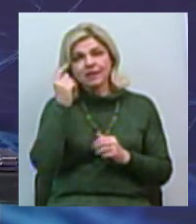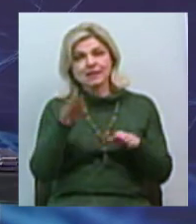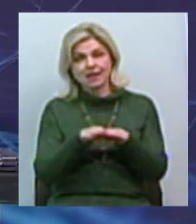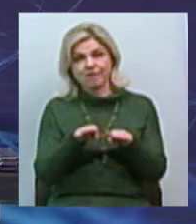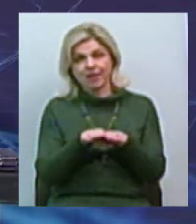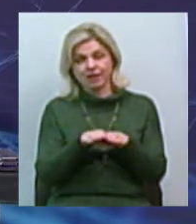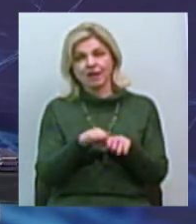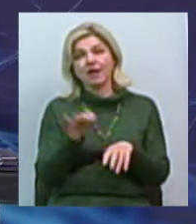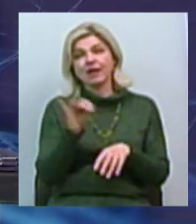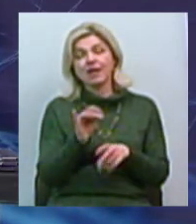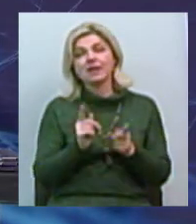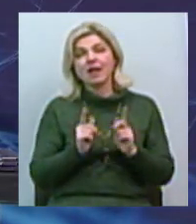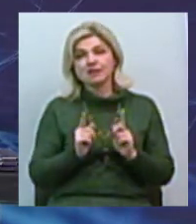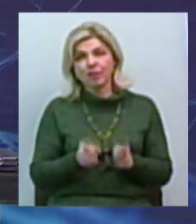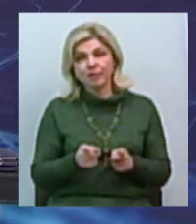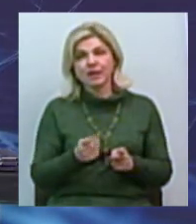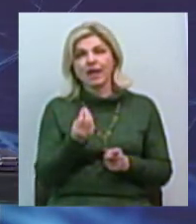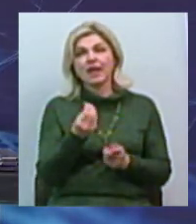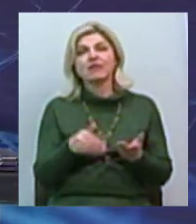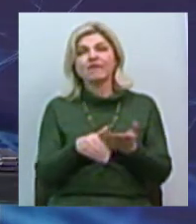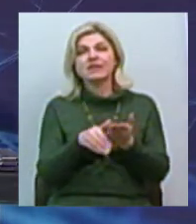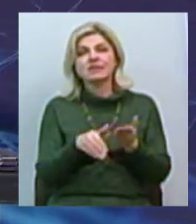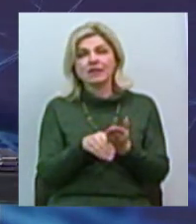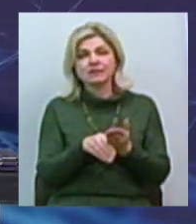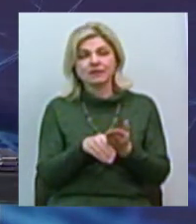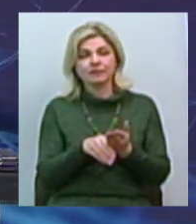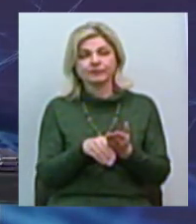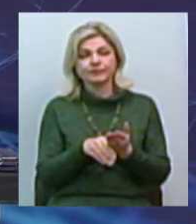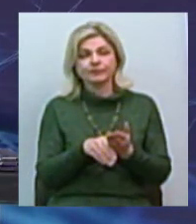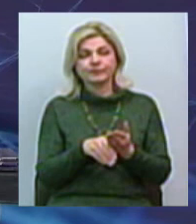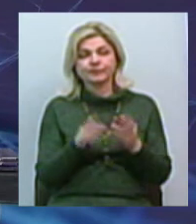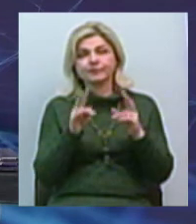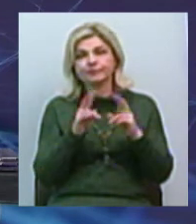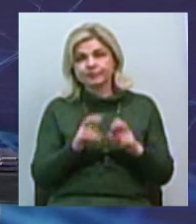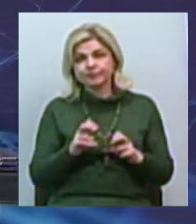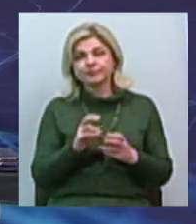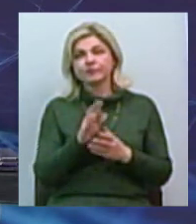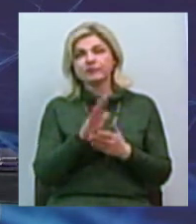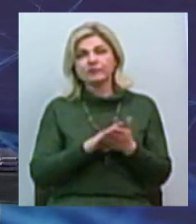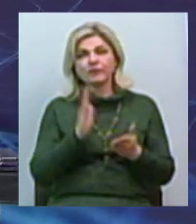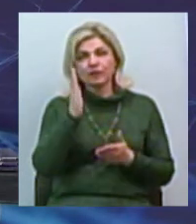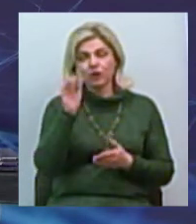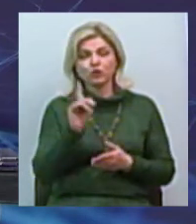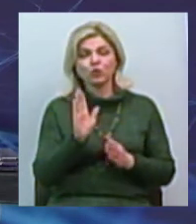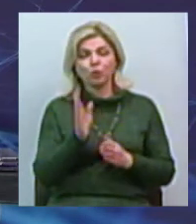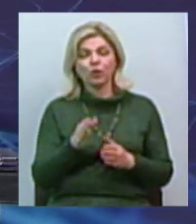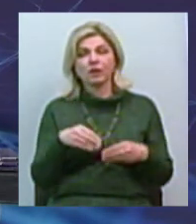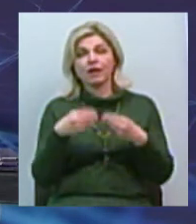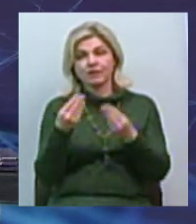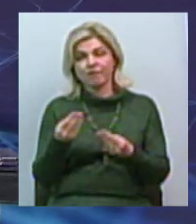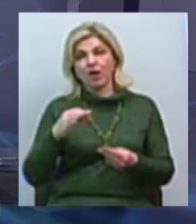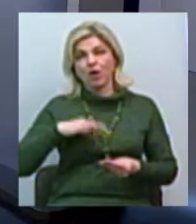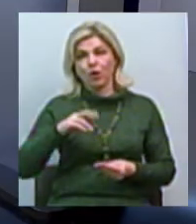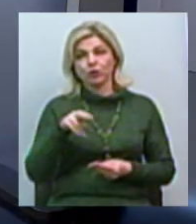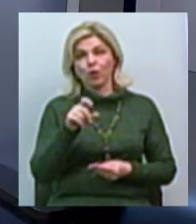самом-то деле, інвестиції, розглядаючи, що в дальнішем вони будуть приносити цим капіталістам доход,